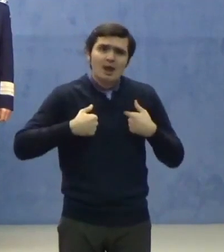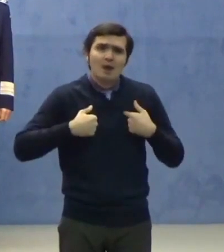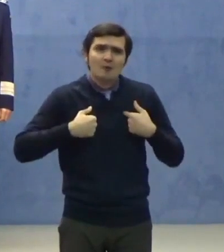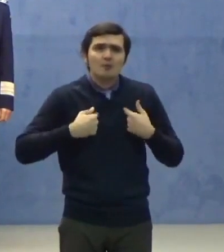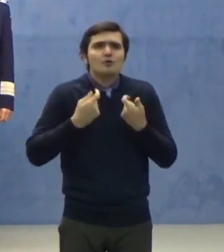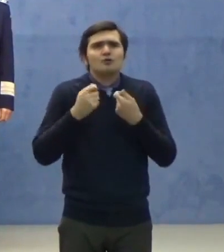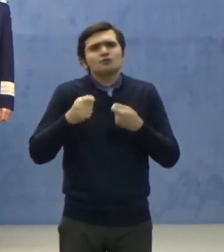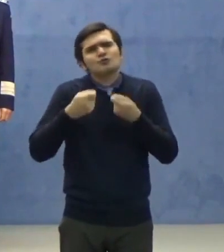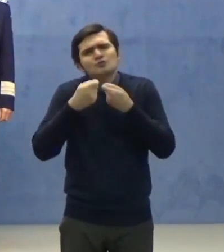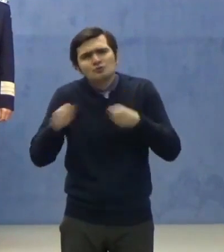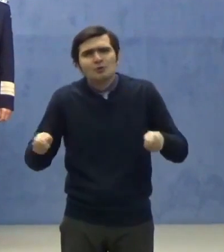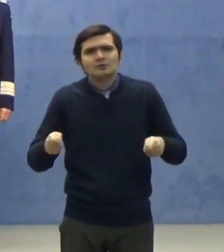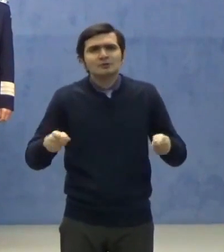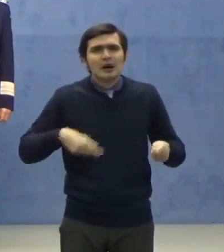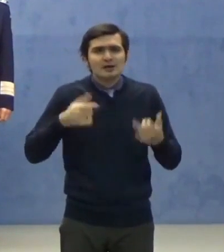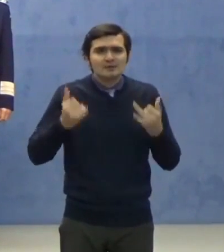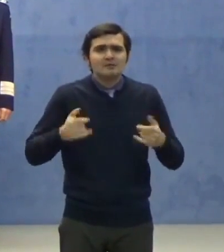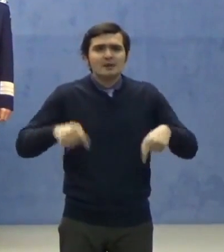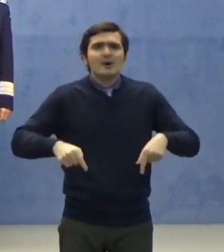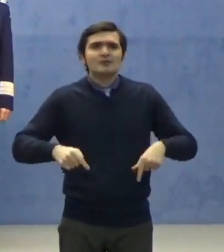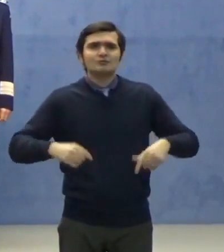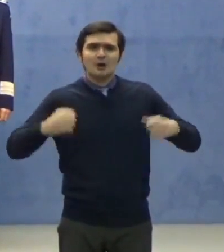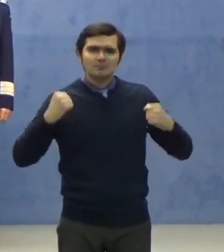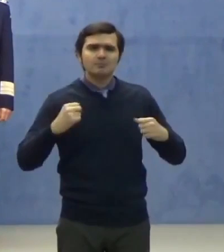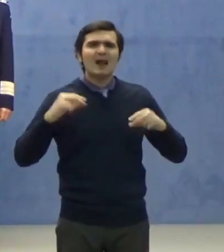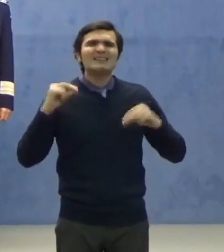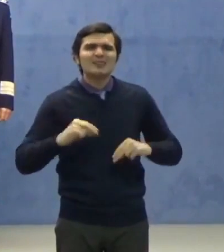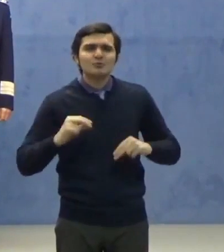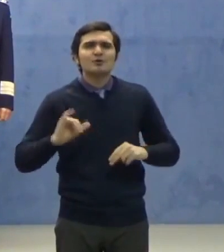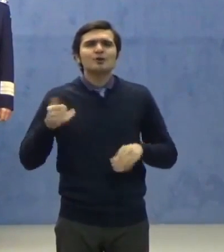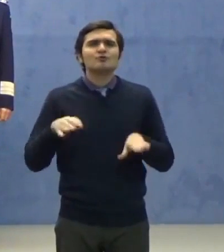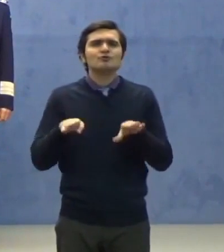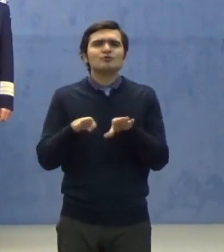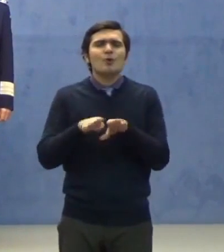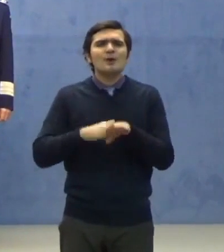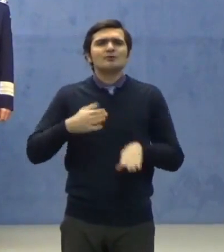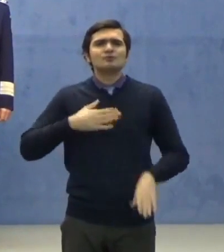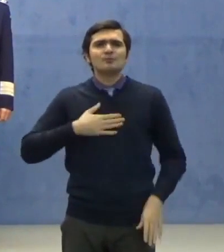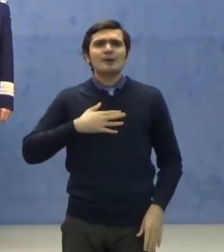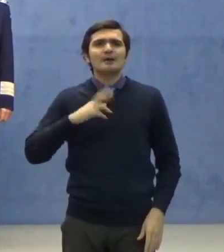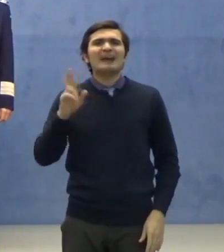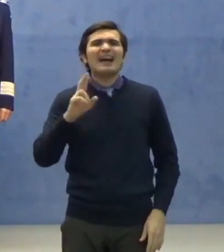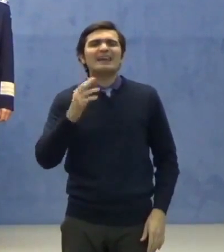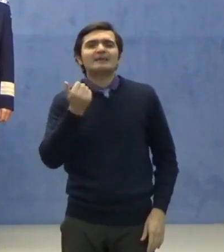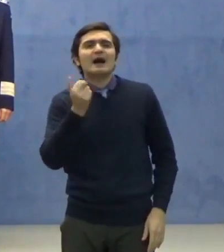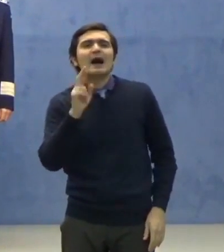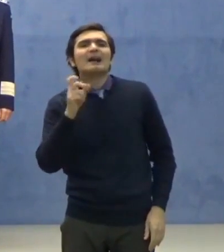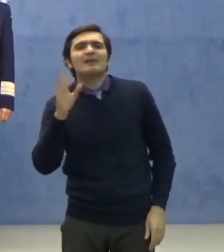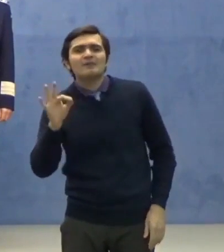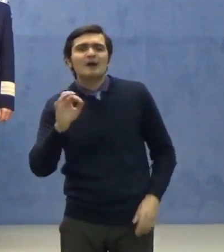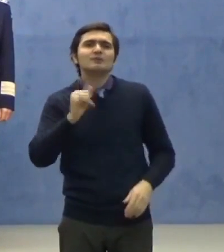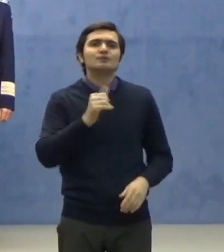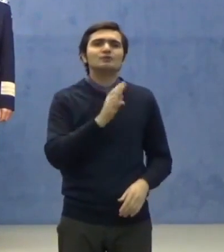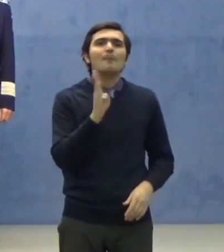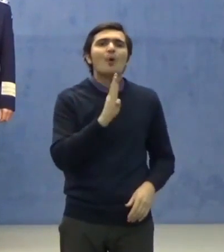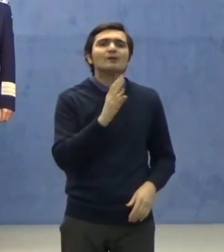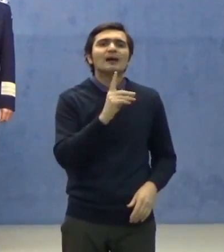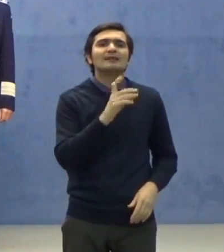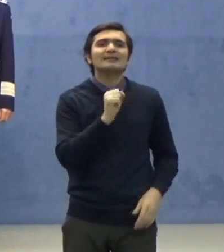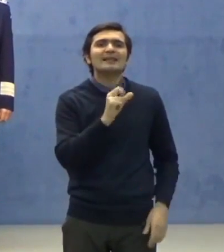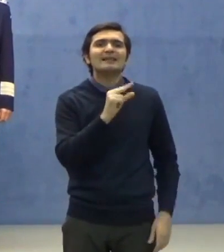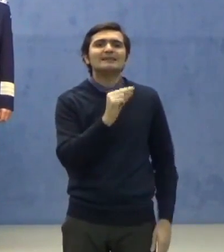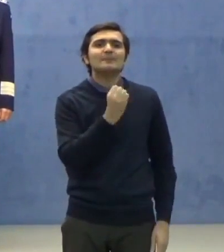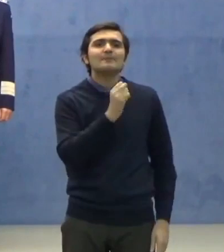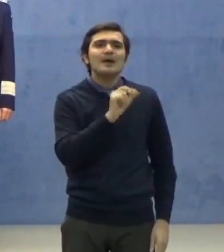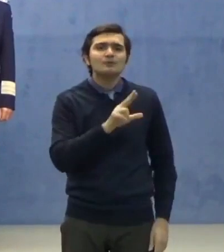și toți cei care suntem la datorie, și colegii mei, Raed Arafat și Bogdan Despescu, împreună cu